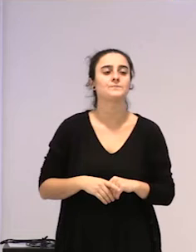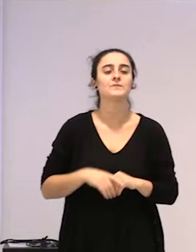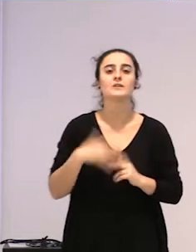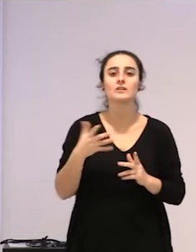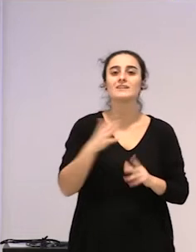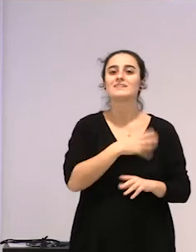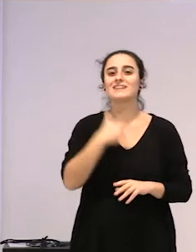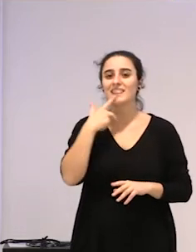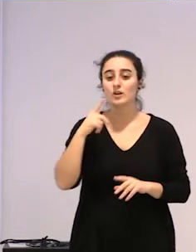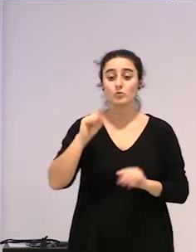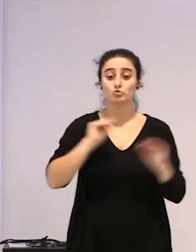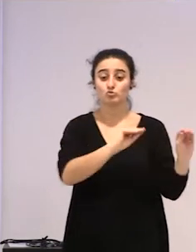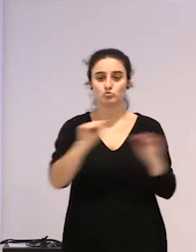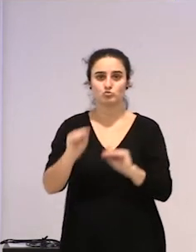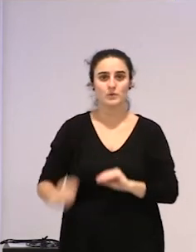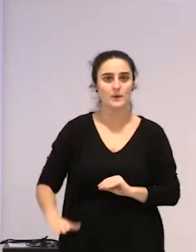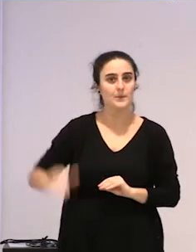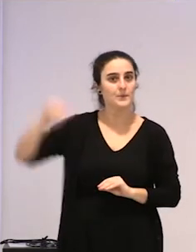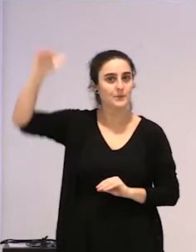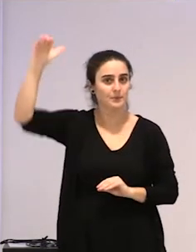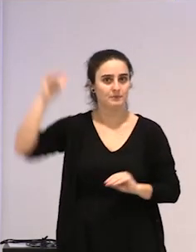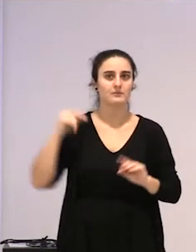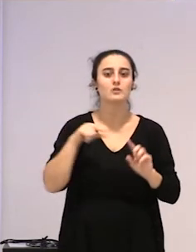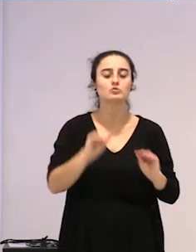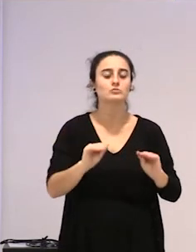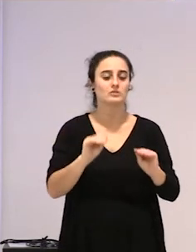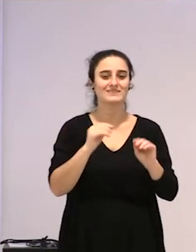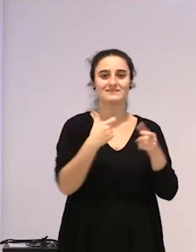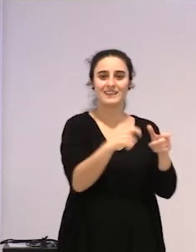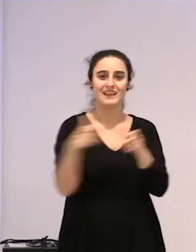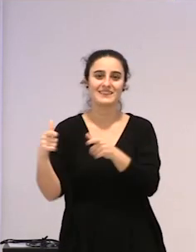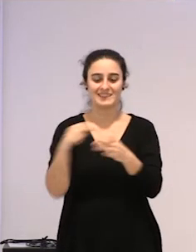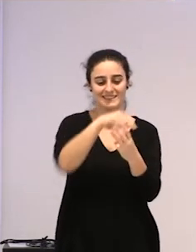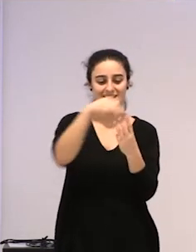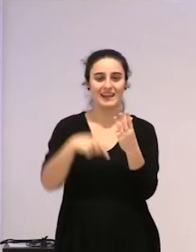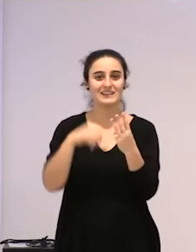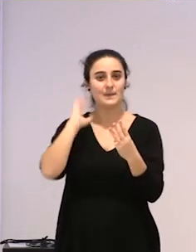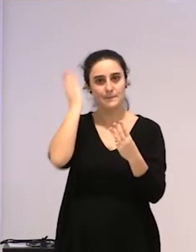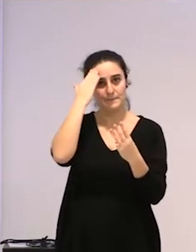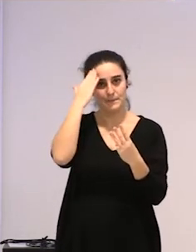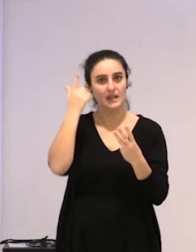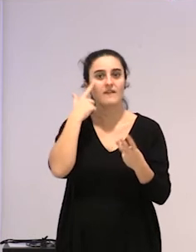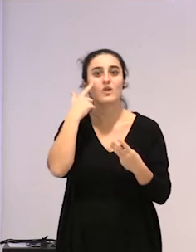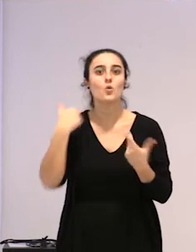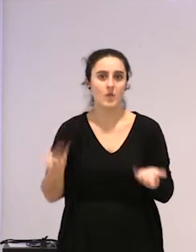bizitzan zehar, iru ere muetan, eta, egondirela, eta,